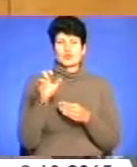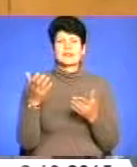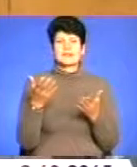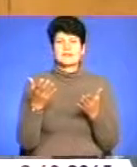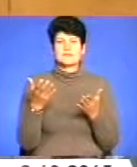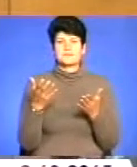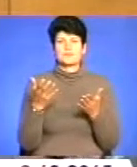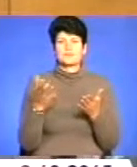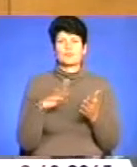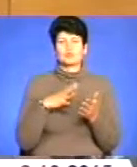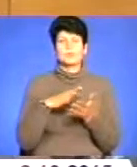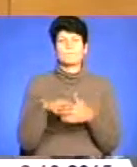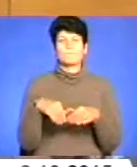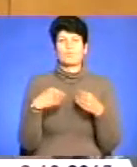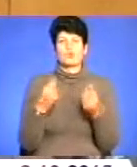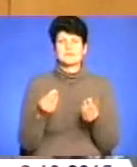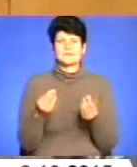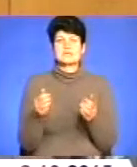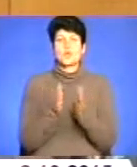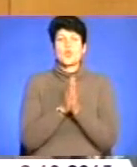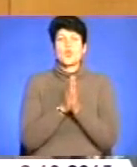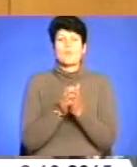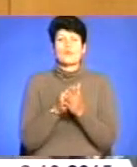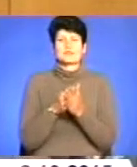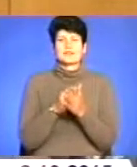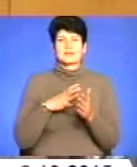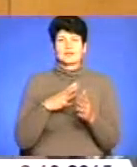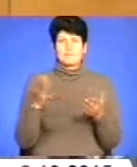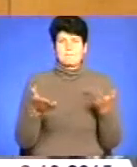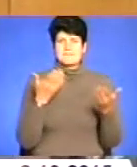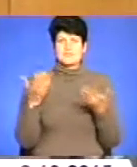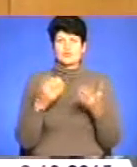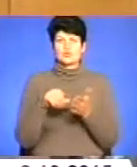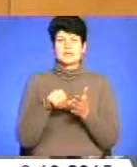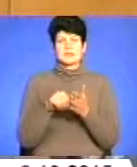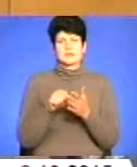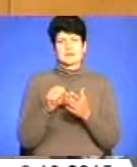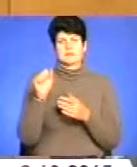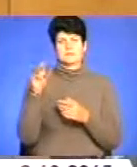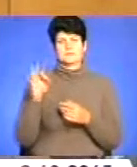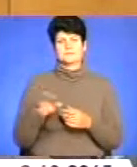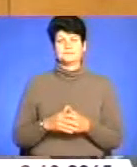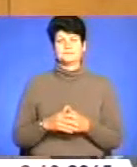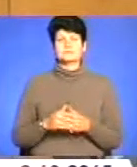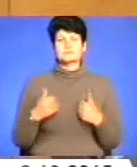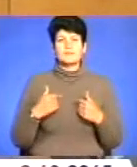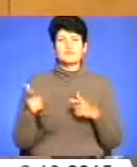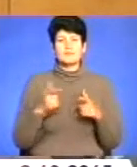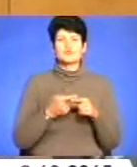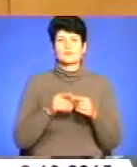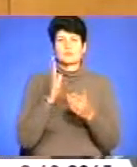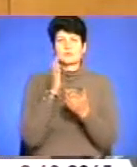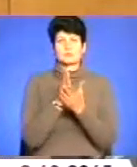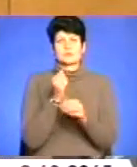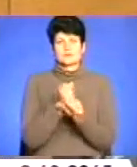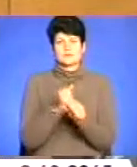були подані чи з клопотання, котрі були підняті учасниками антитерористичної операції. Ми готові в цьому напрямку і